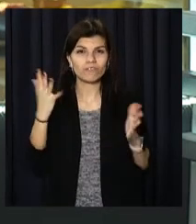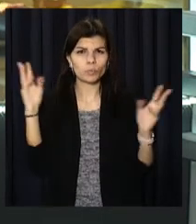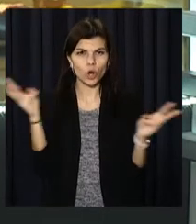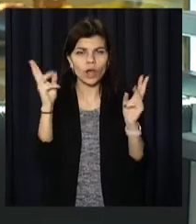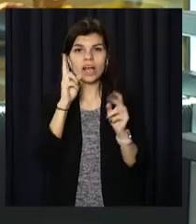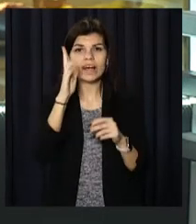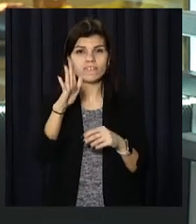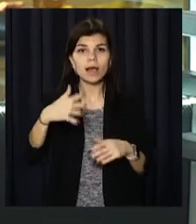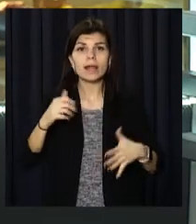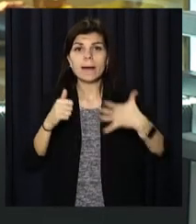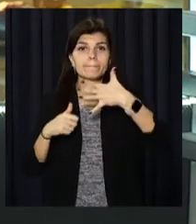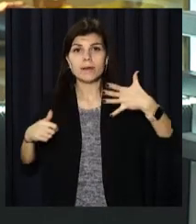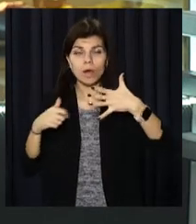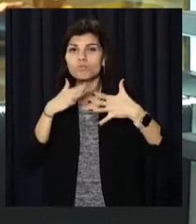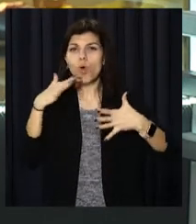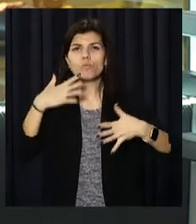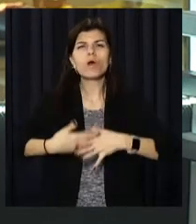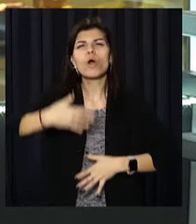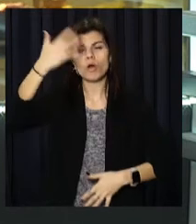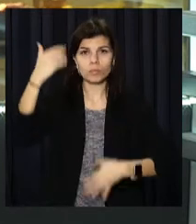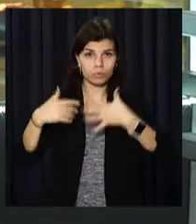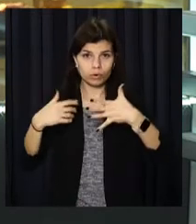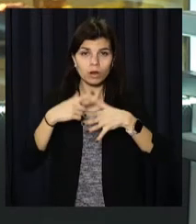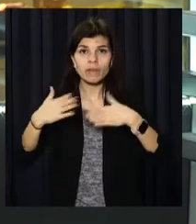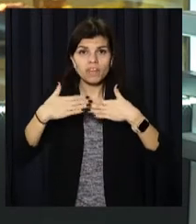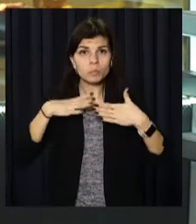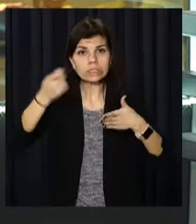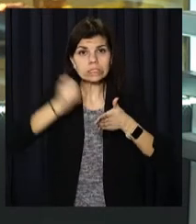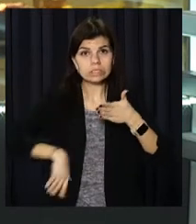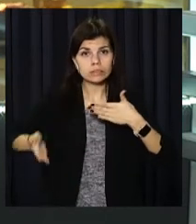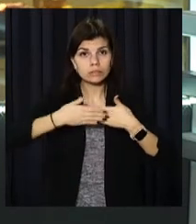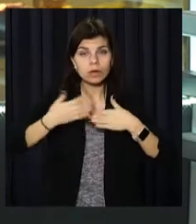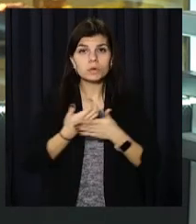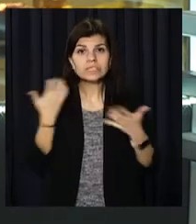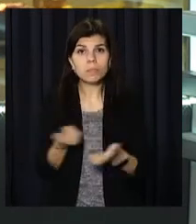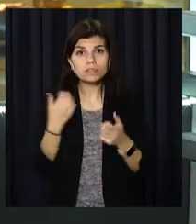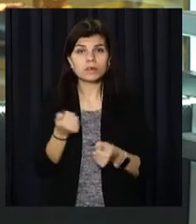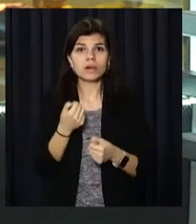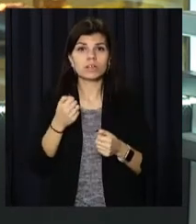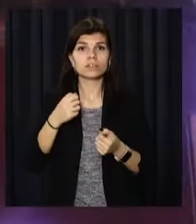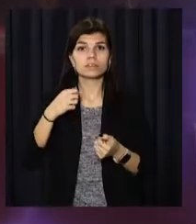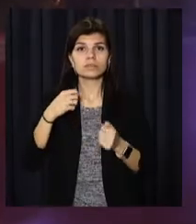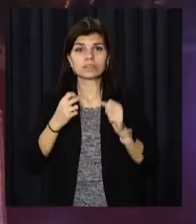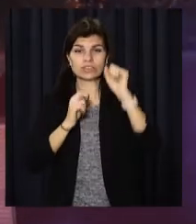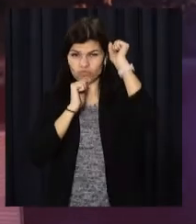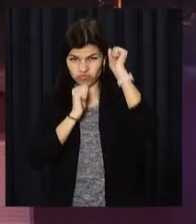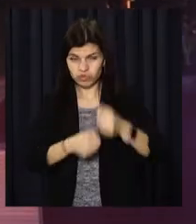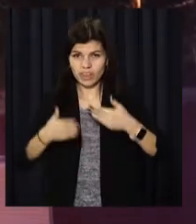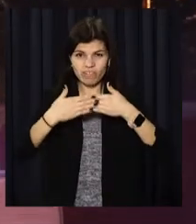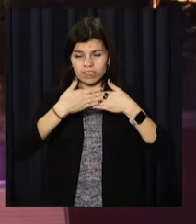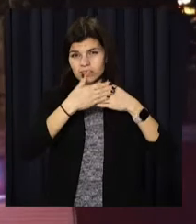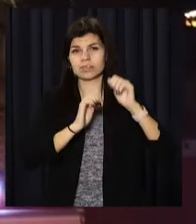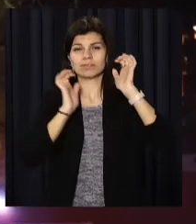горіла квартира на п'ятому поверсі багатоповерхівки. Двері були зачинені. Тож десенестикам довелося вирізати їх, аби потрапити